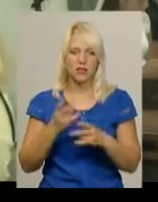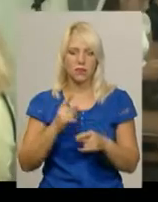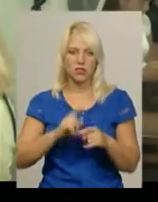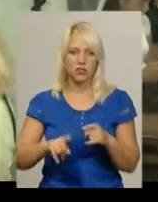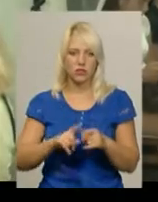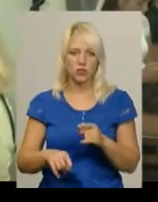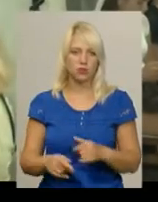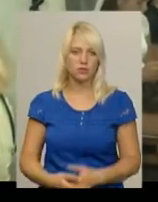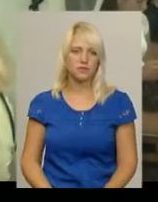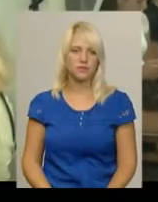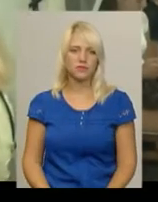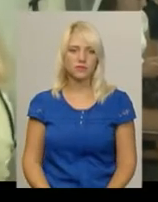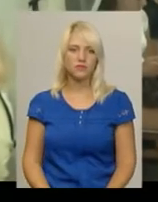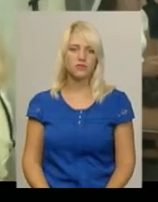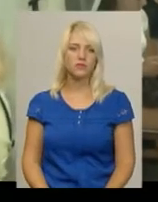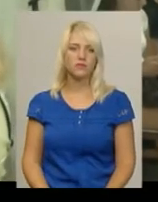'я.